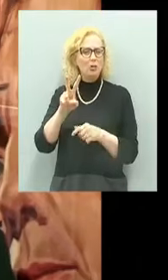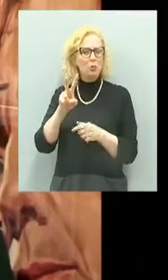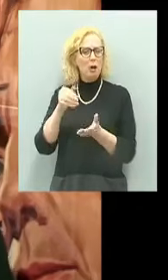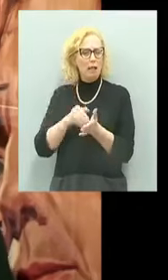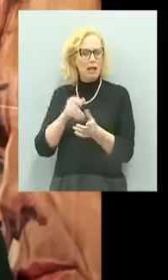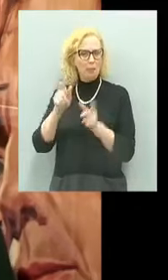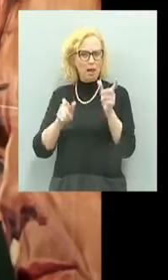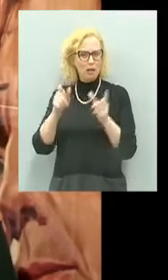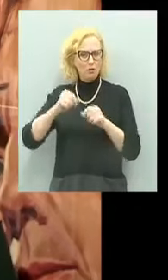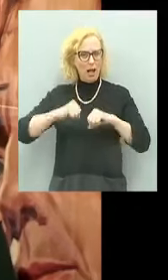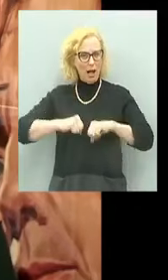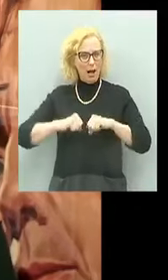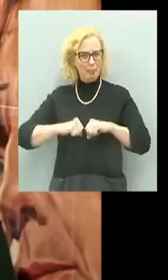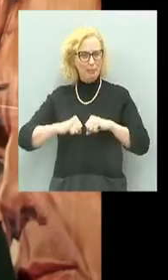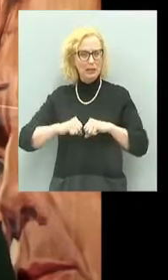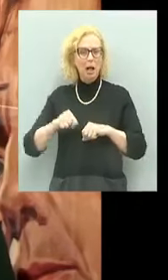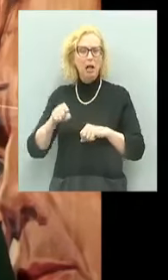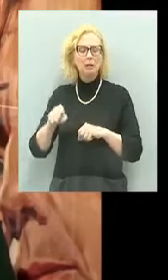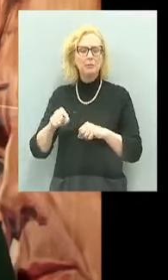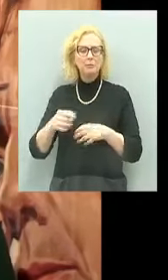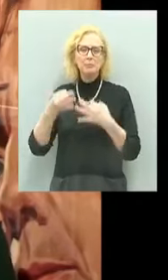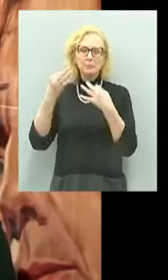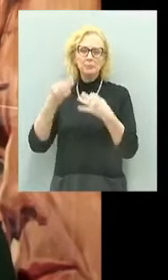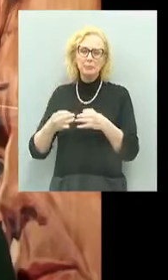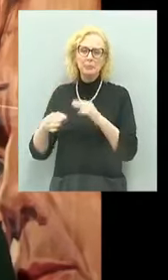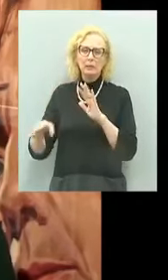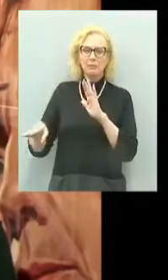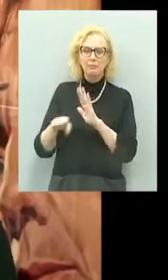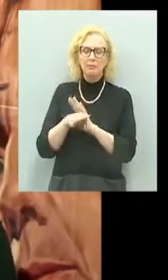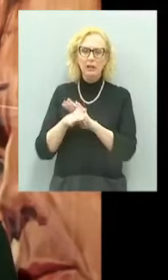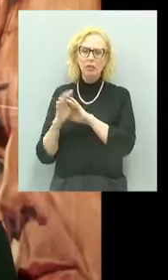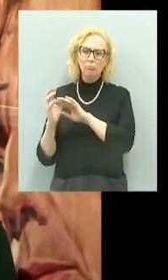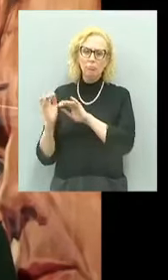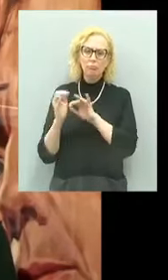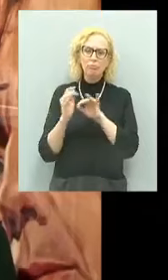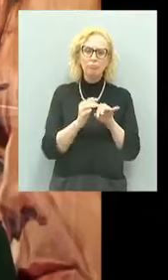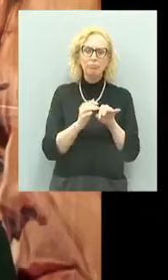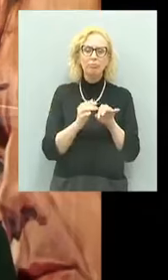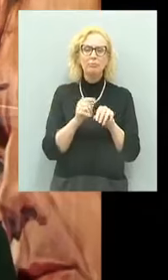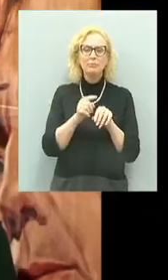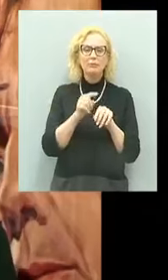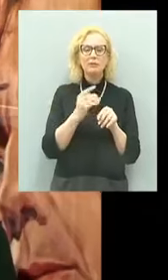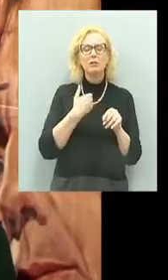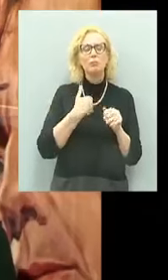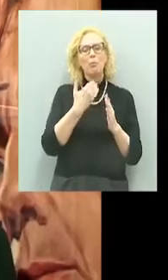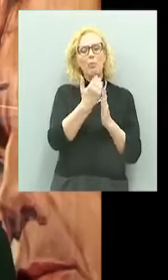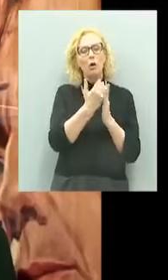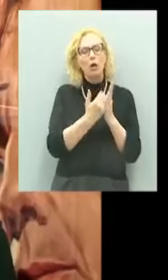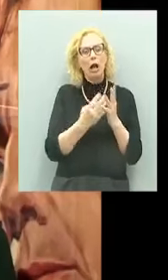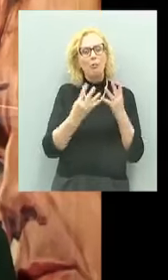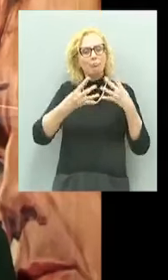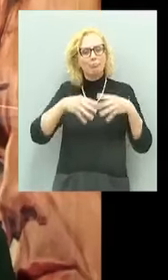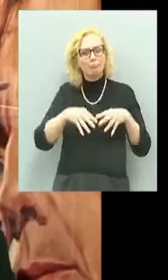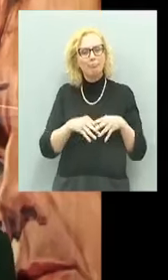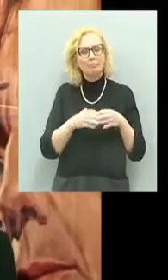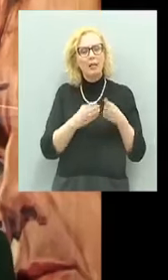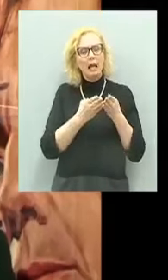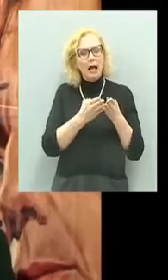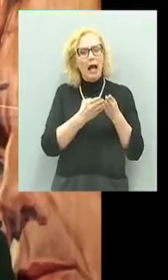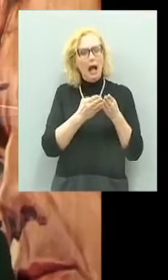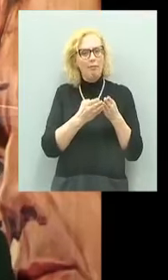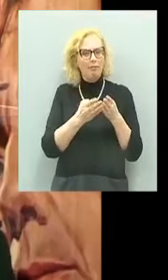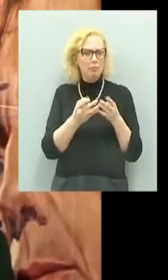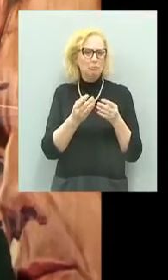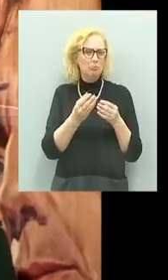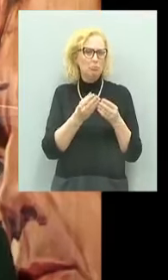abitanti, decide di andarsene, viene allestita, attrezzata una nave